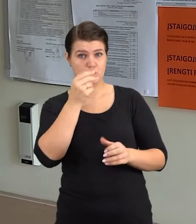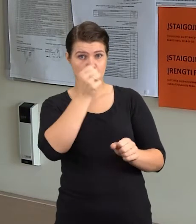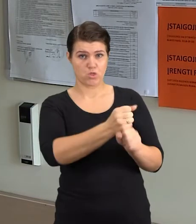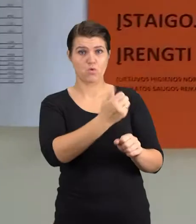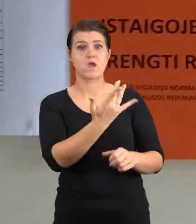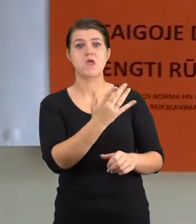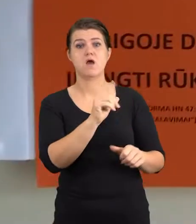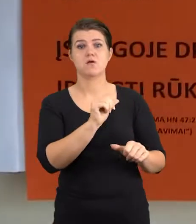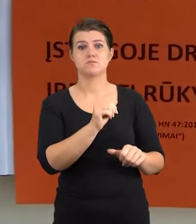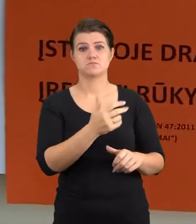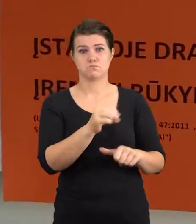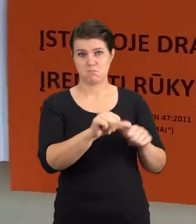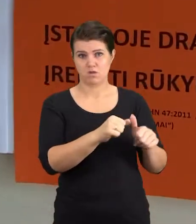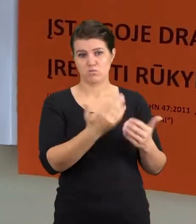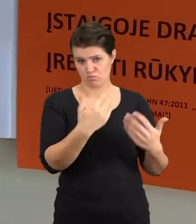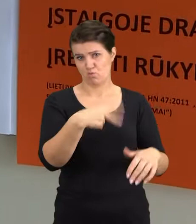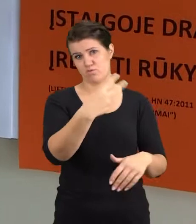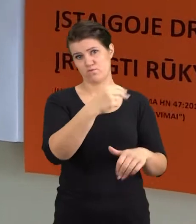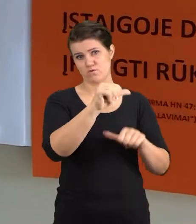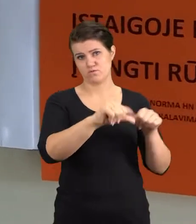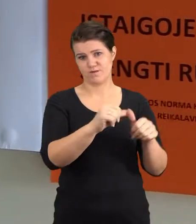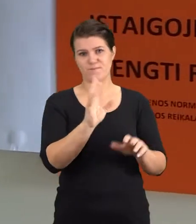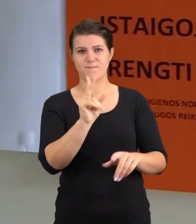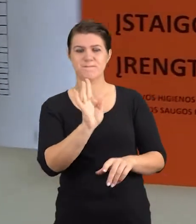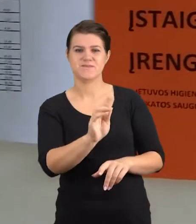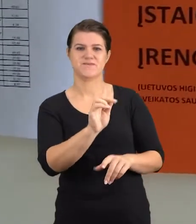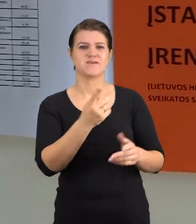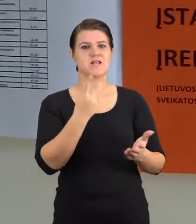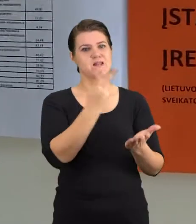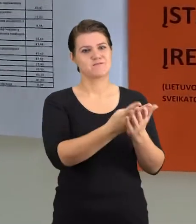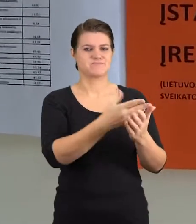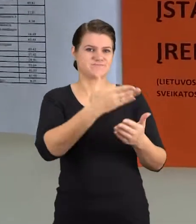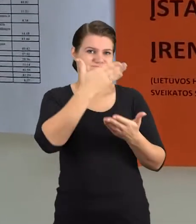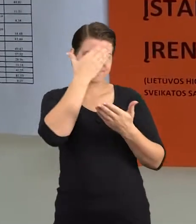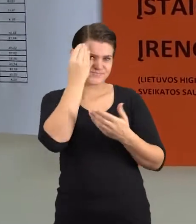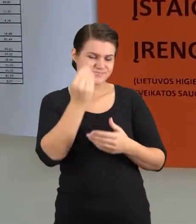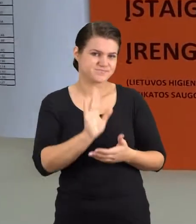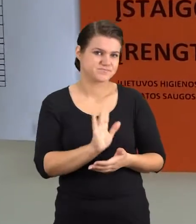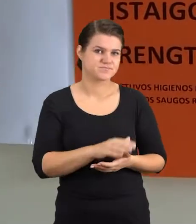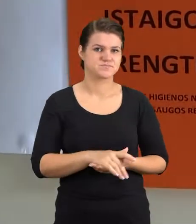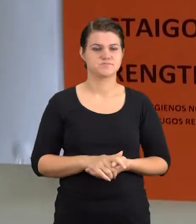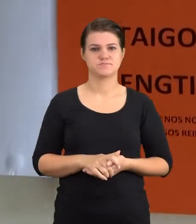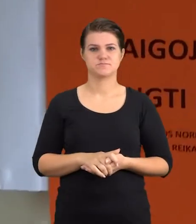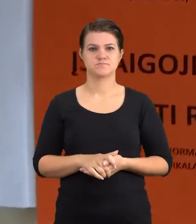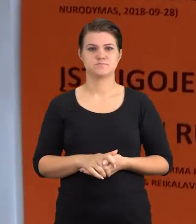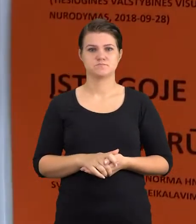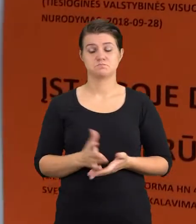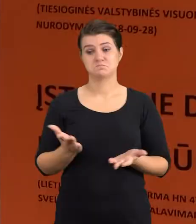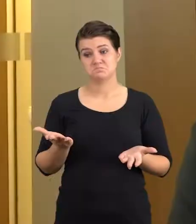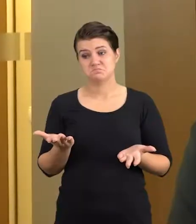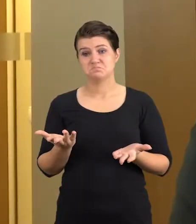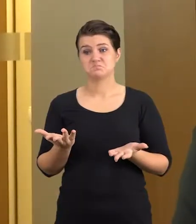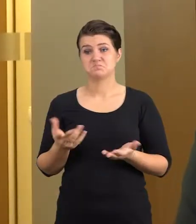metų. Tik kažkai buvo užmiršę, kad psichiatrijos lygoninėms dėl gydimo specifikos tyliai daryta išimtis. Ir staiga